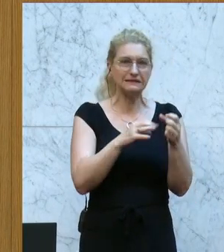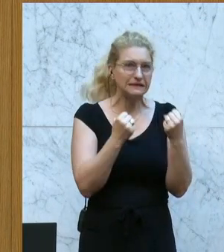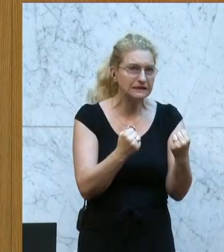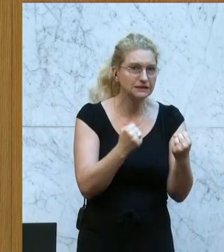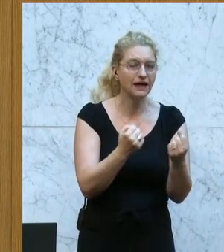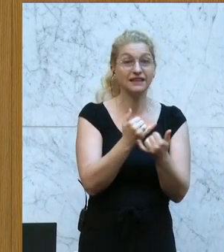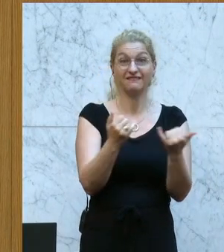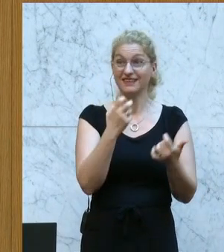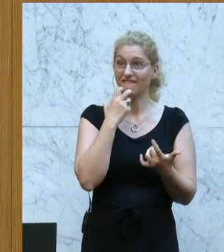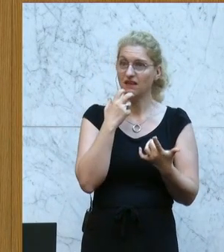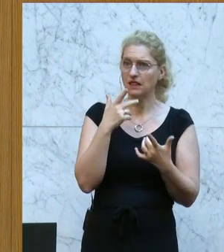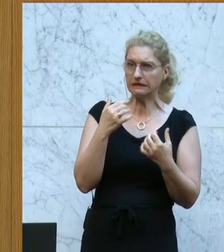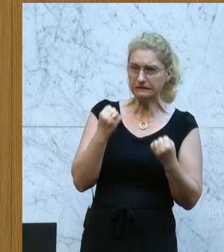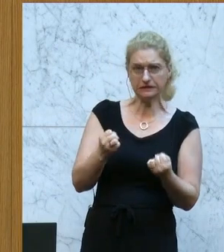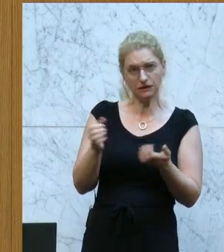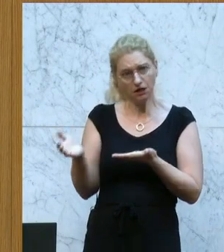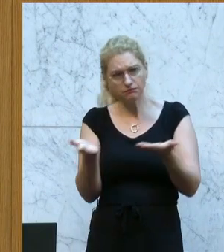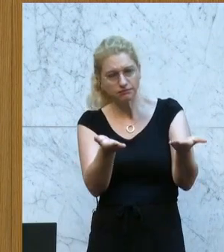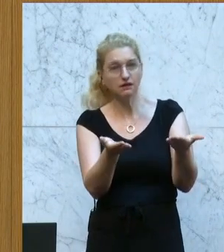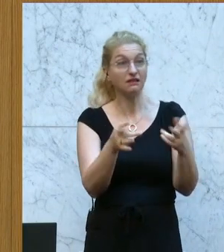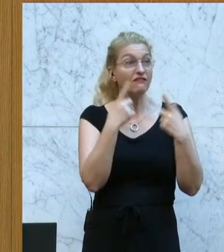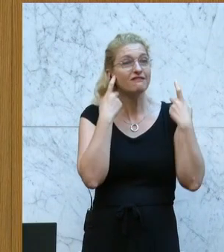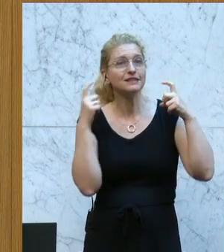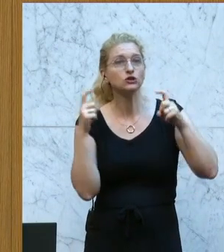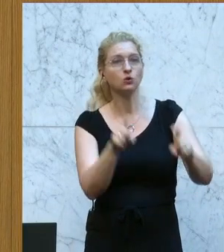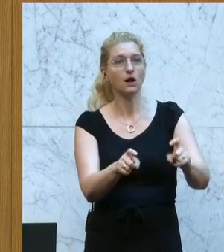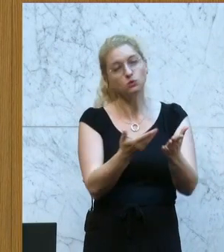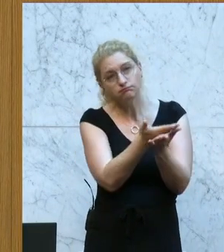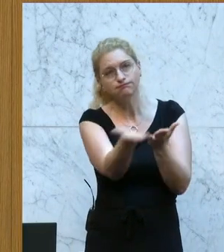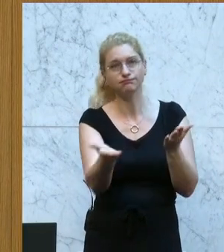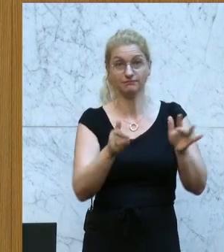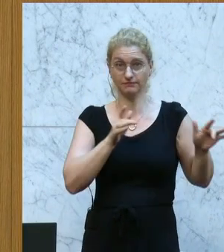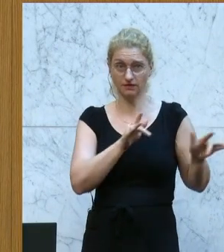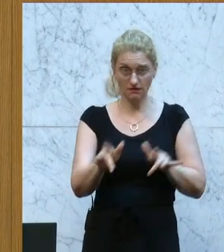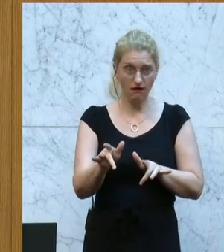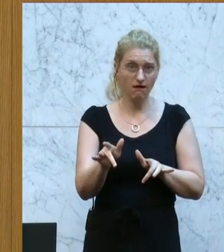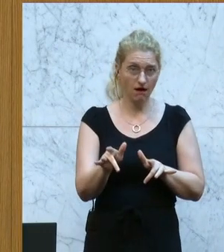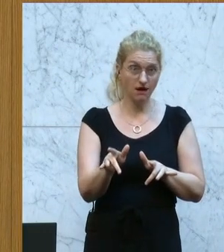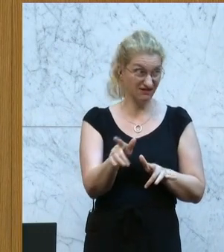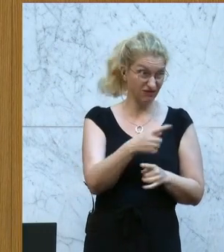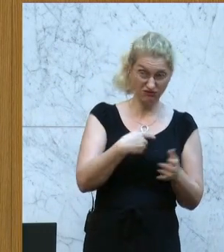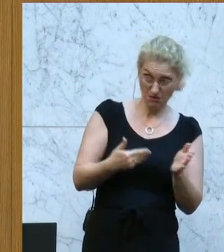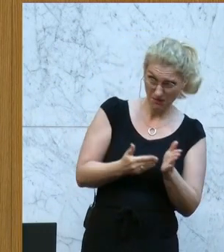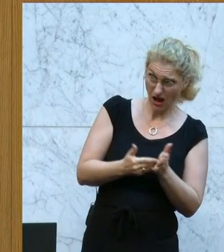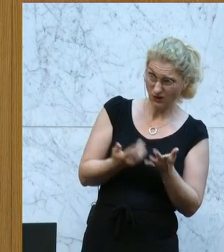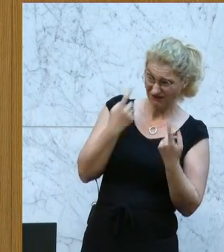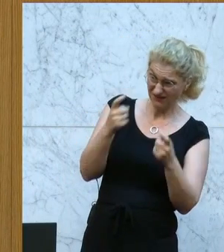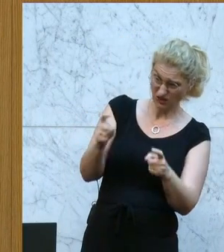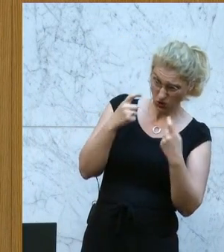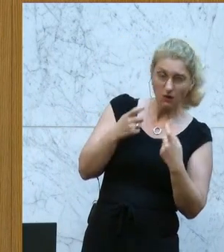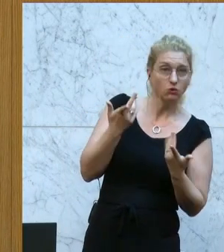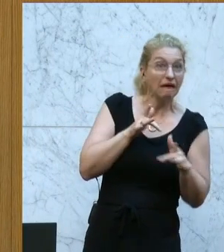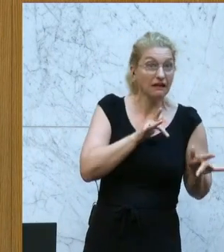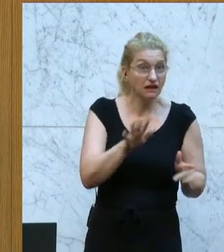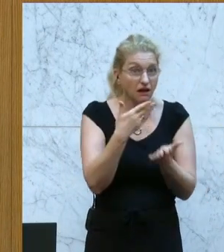gewährleisten, dass wir die Versorgung haben, dass wir die Versorgung haben, die wir brauchen. Sie wissen doch ganz